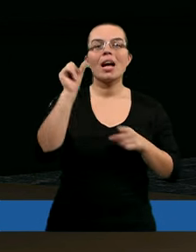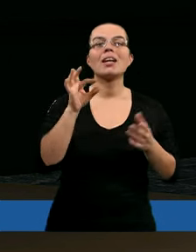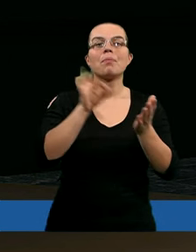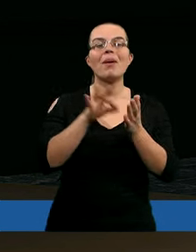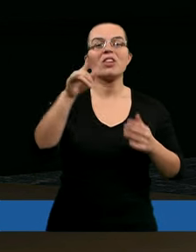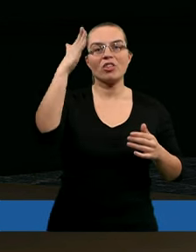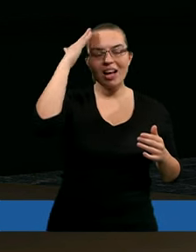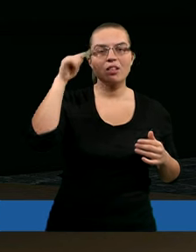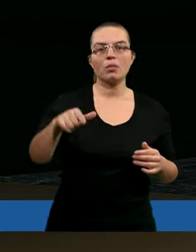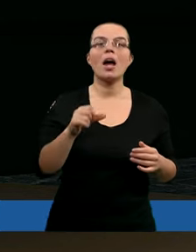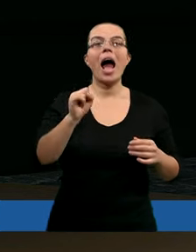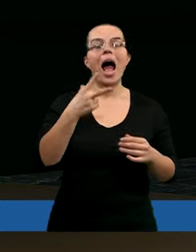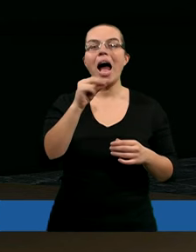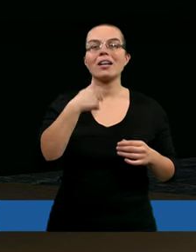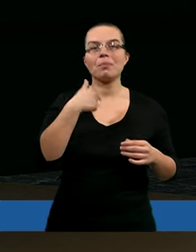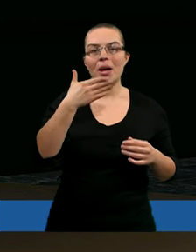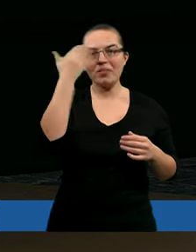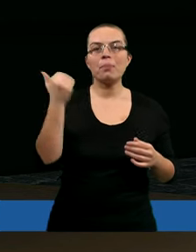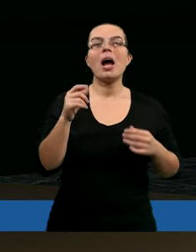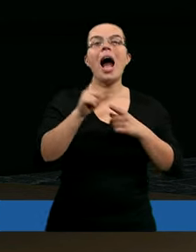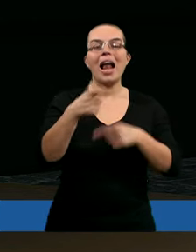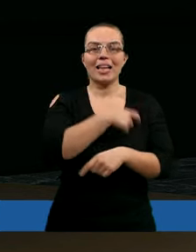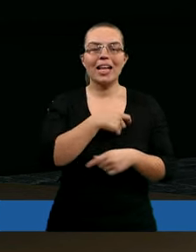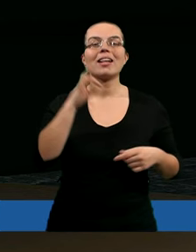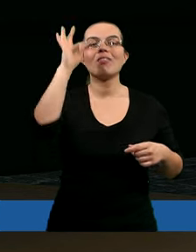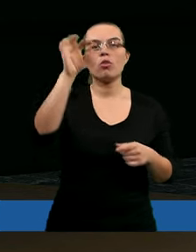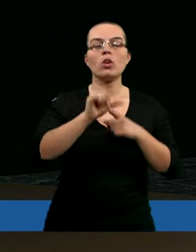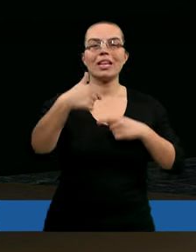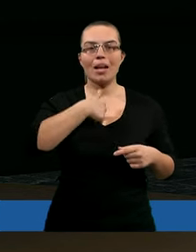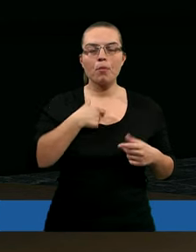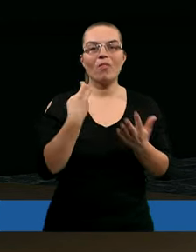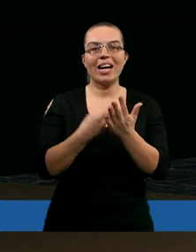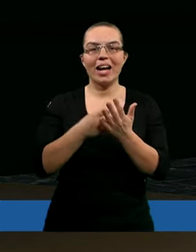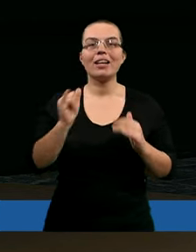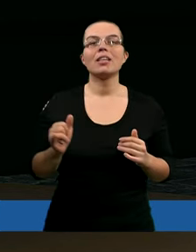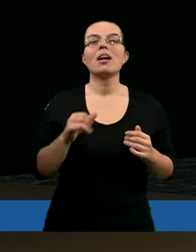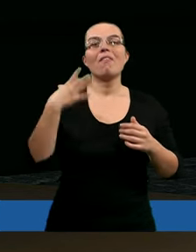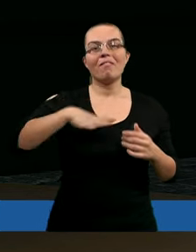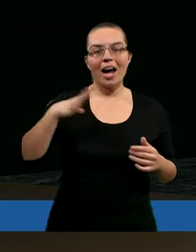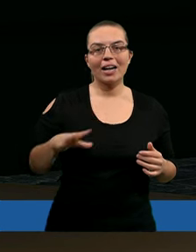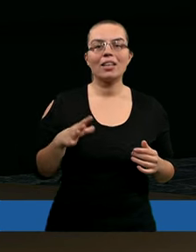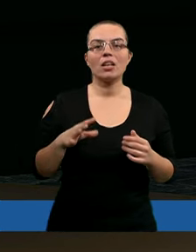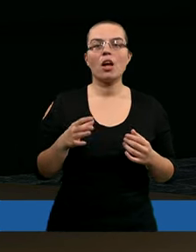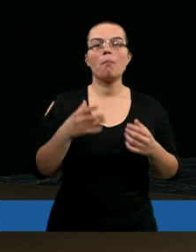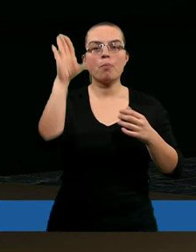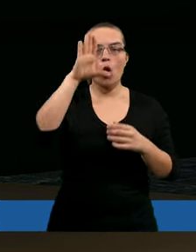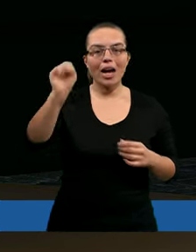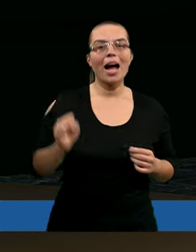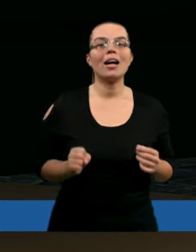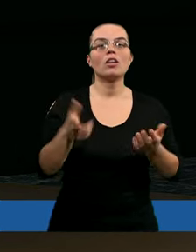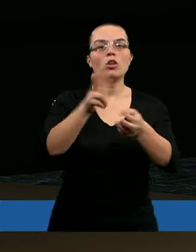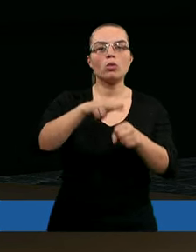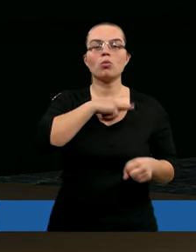się więc świadectwa o Panu naszym, ani mnie, więźnie Jego, ale cierp we spół ze mną dla Ewangelii, wspartym mocą Boga,